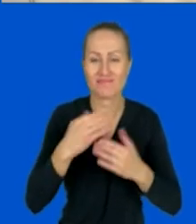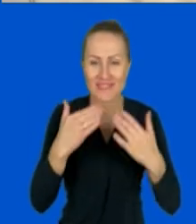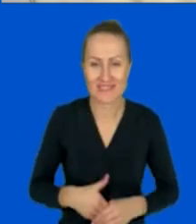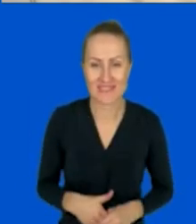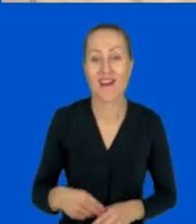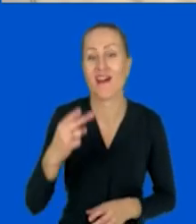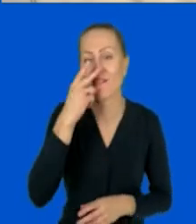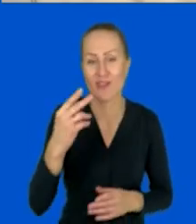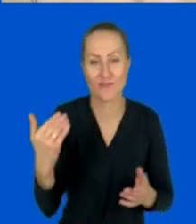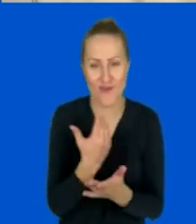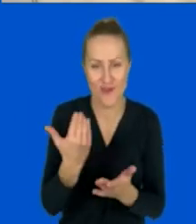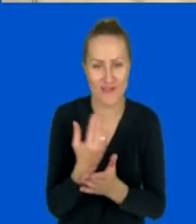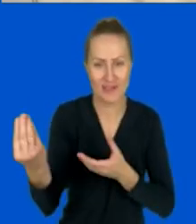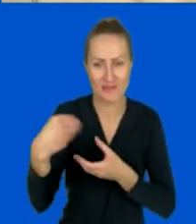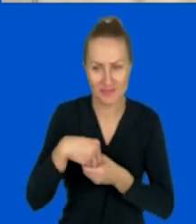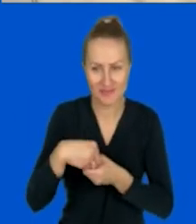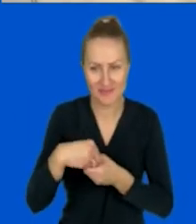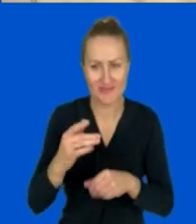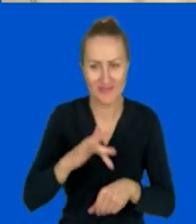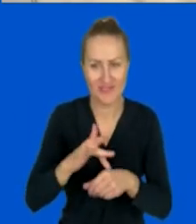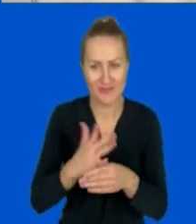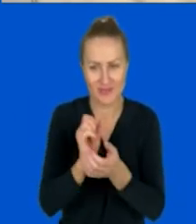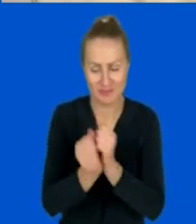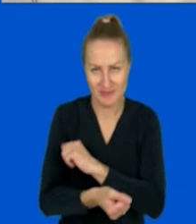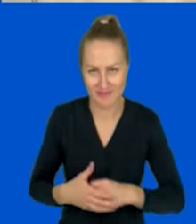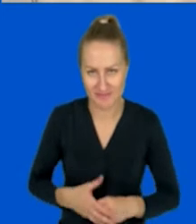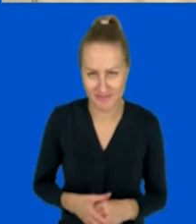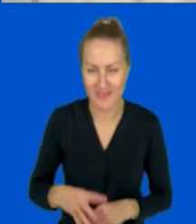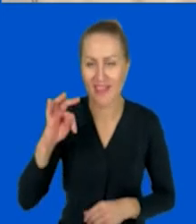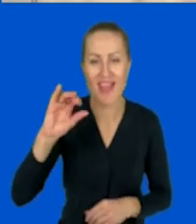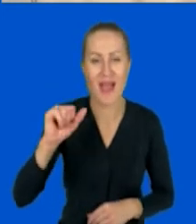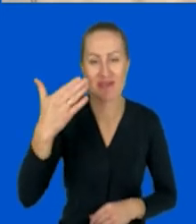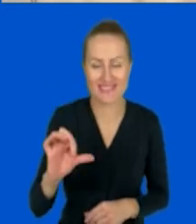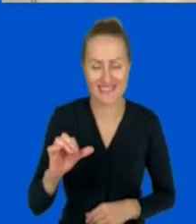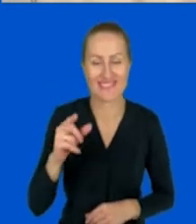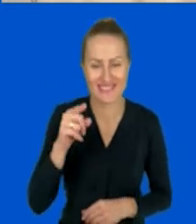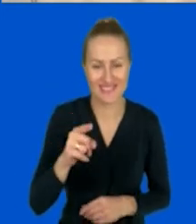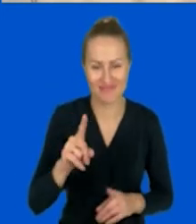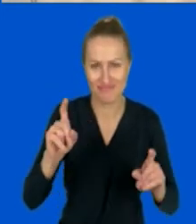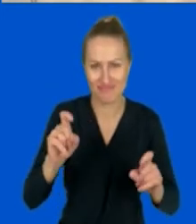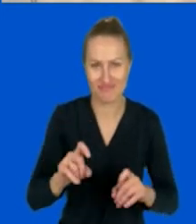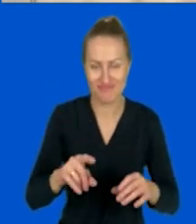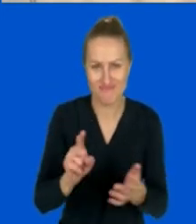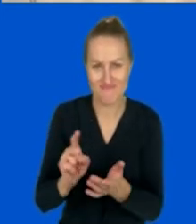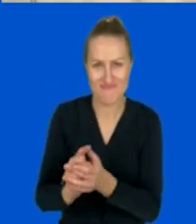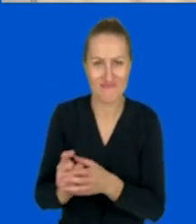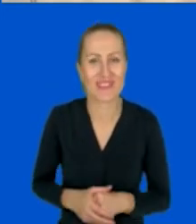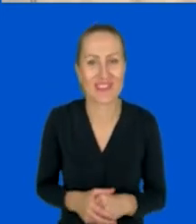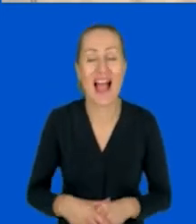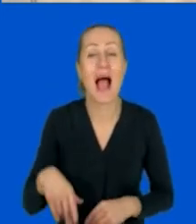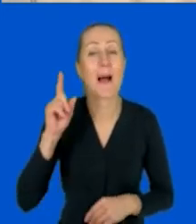O, widzę. Troszeczkę zmieniły się wyniki. Teams zaczynają wygrywać. Przyznam szczerze, że osobiście też